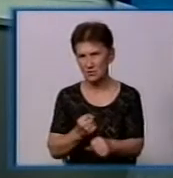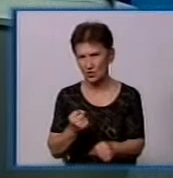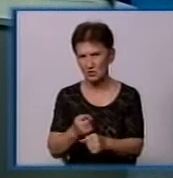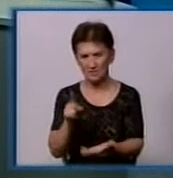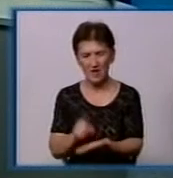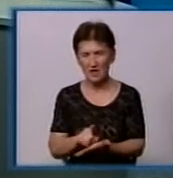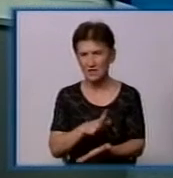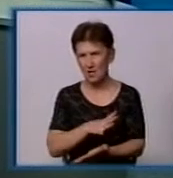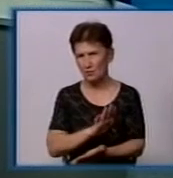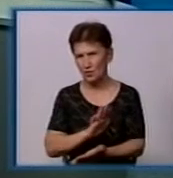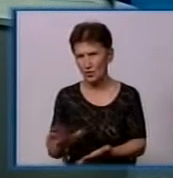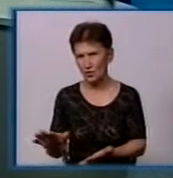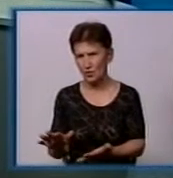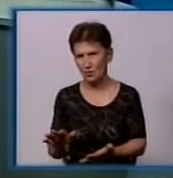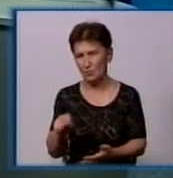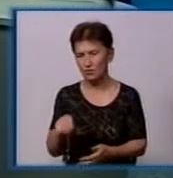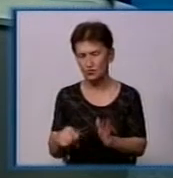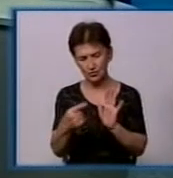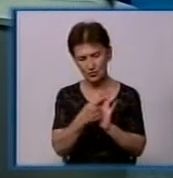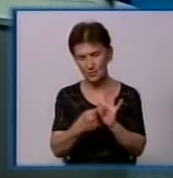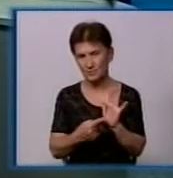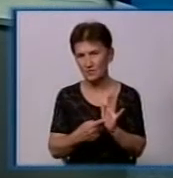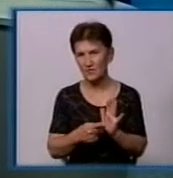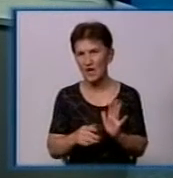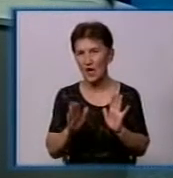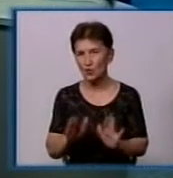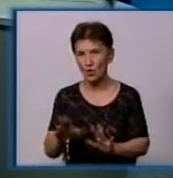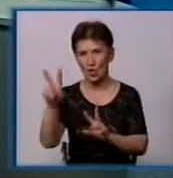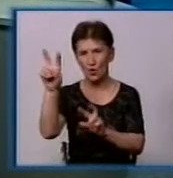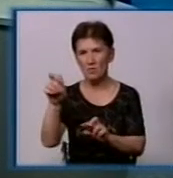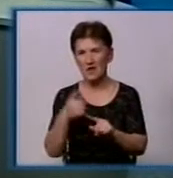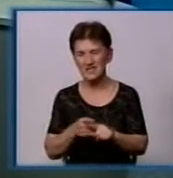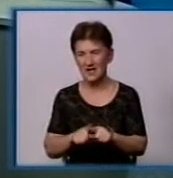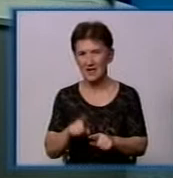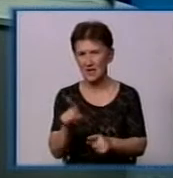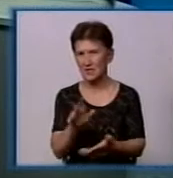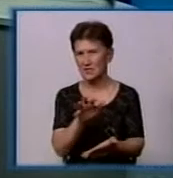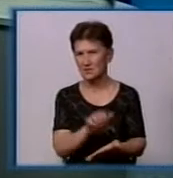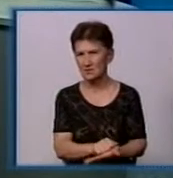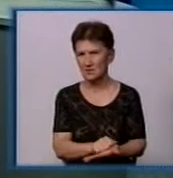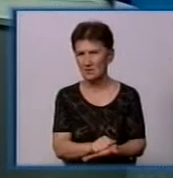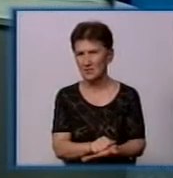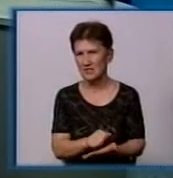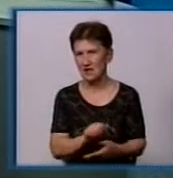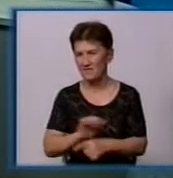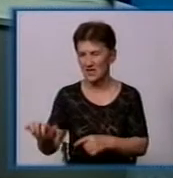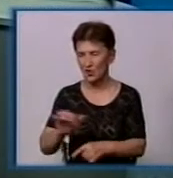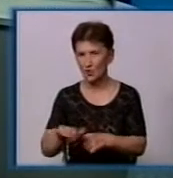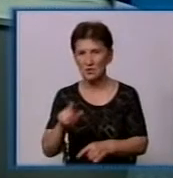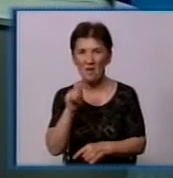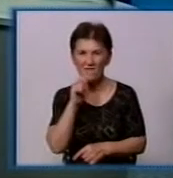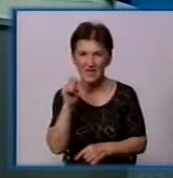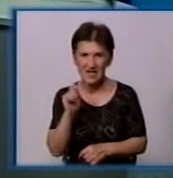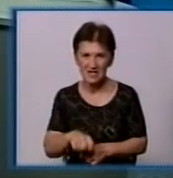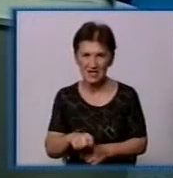пунктів прийому вторсоровини, або їх має приймати лише компанія, яка займається вивозом відходів. Вінниця у вигляді